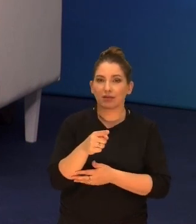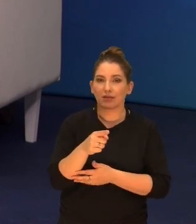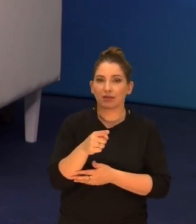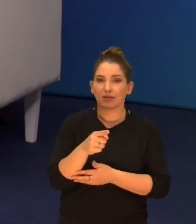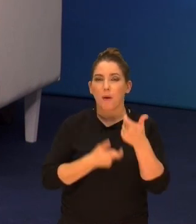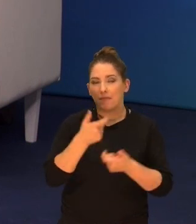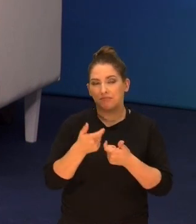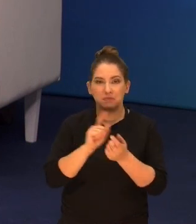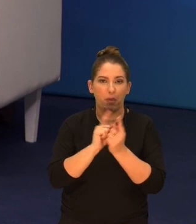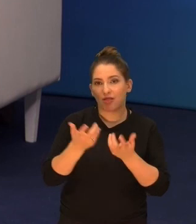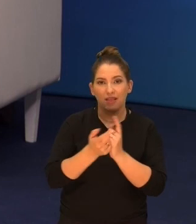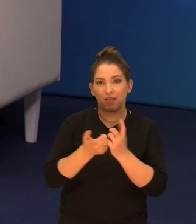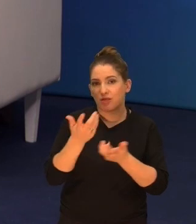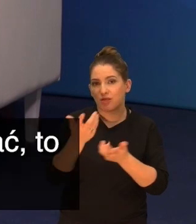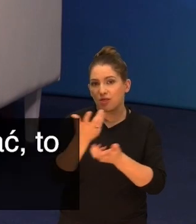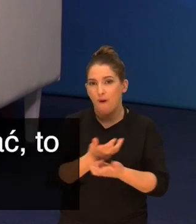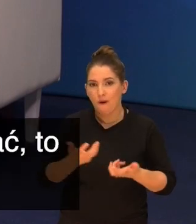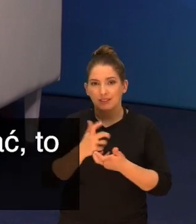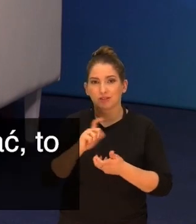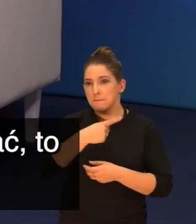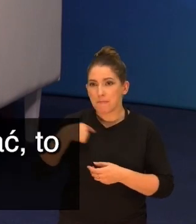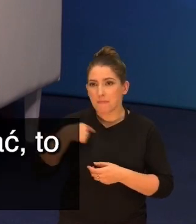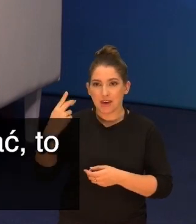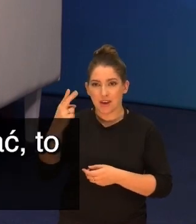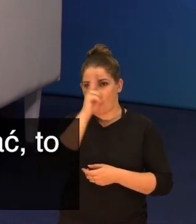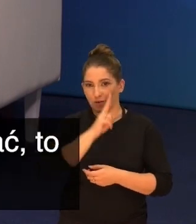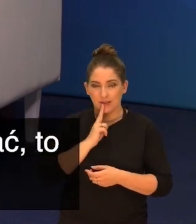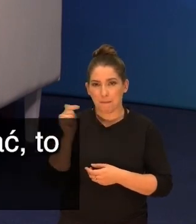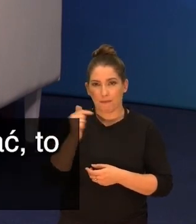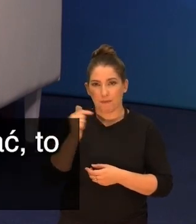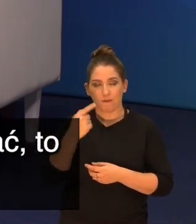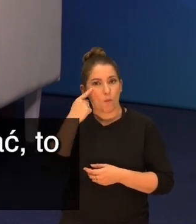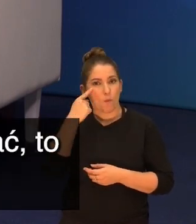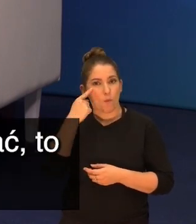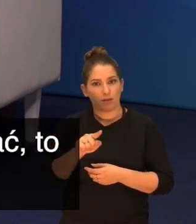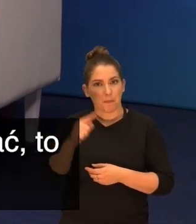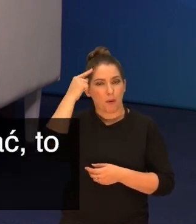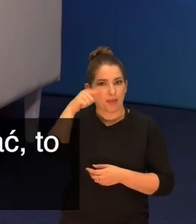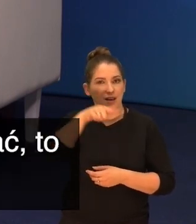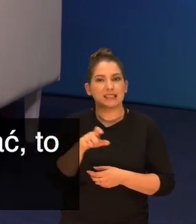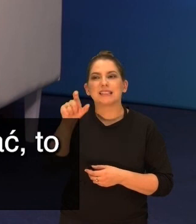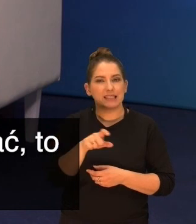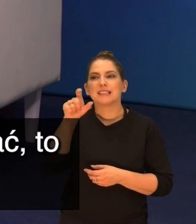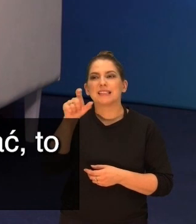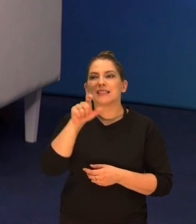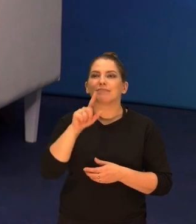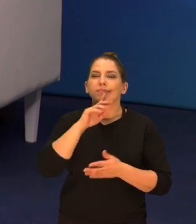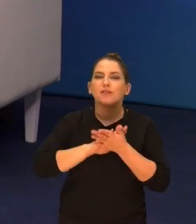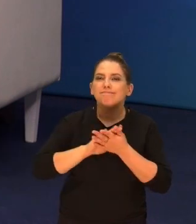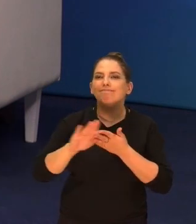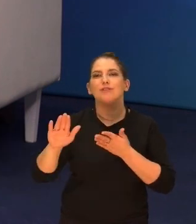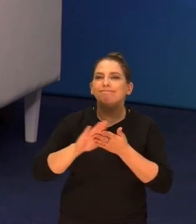takie spotkanie towarzyskie. To, co my rodzice powinniśmy zauważać i o czym przypominać, to o takiej cyfrowej higienie.